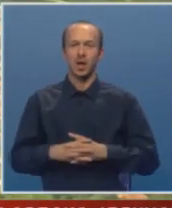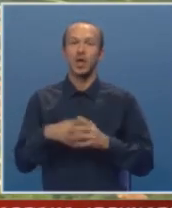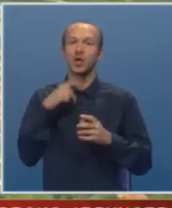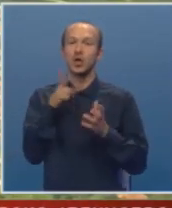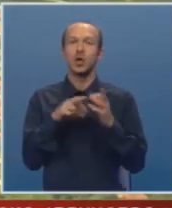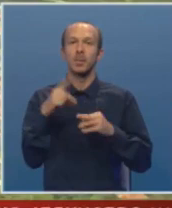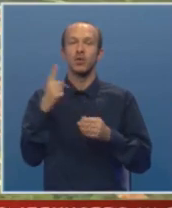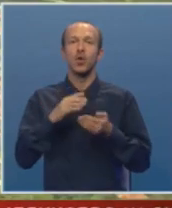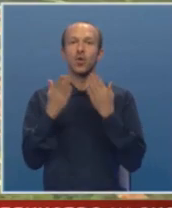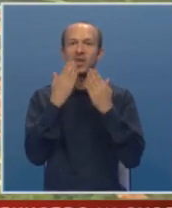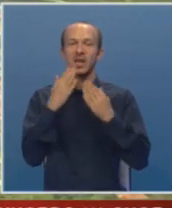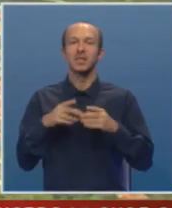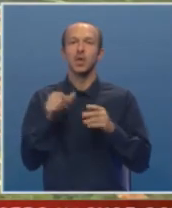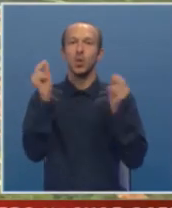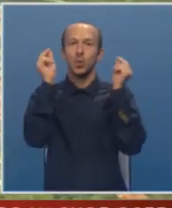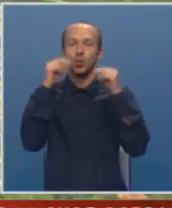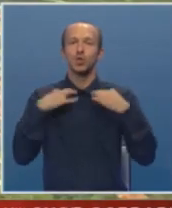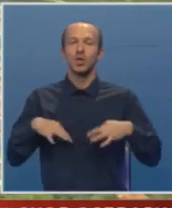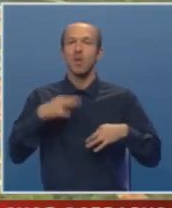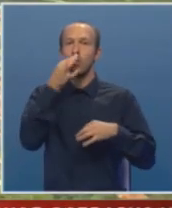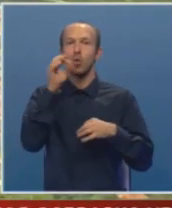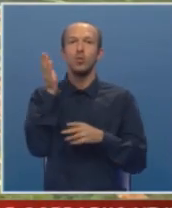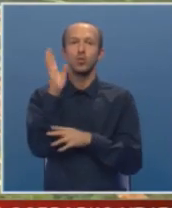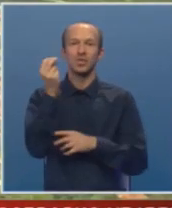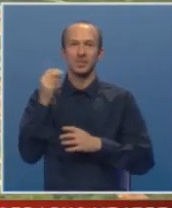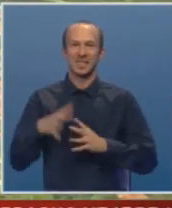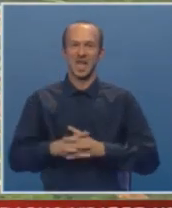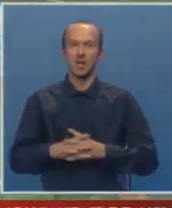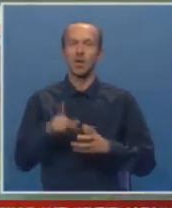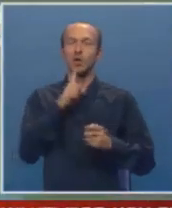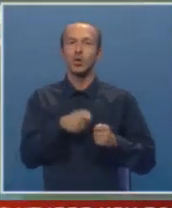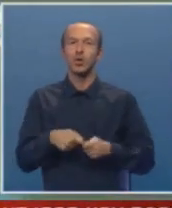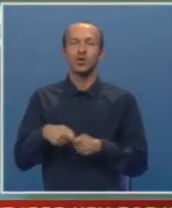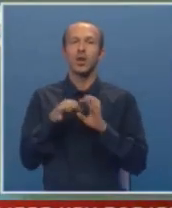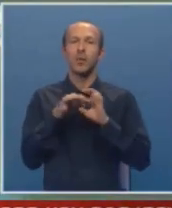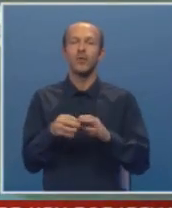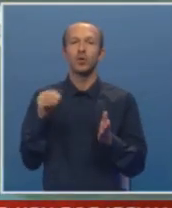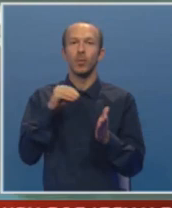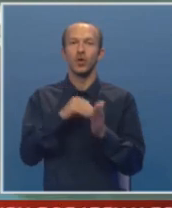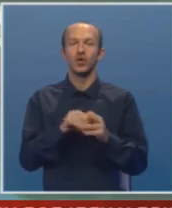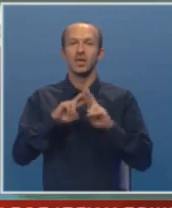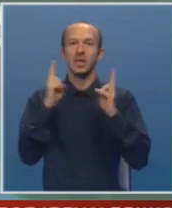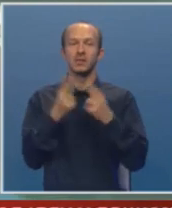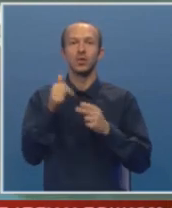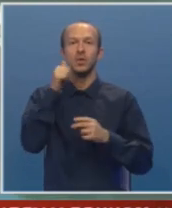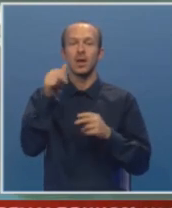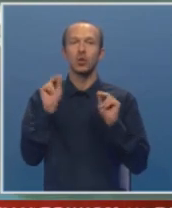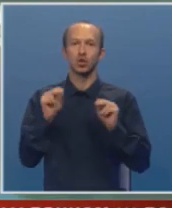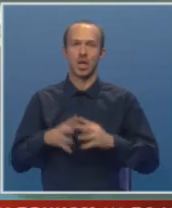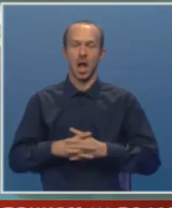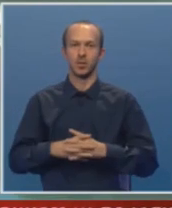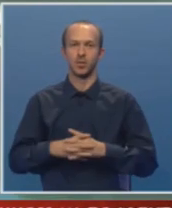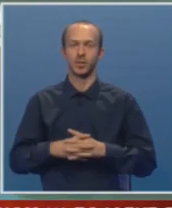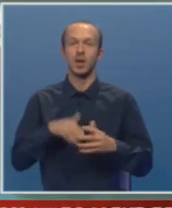je rečeno na prvoj konferencii Učitelj za bolju budućnost Srpske, koja je organizowana povodom obilježavanja Svjetskog dana učitelja.